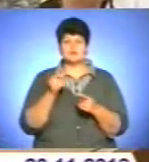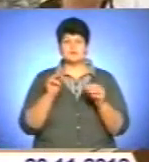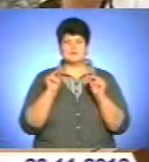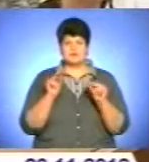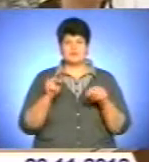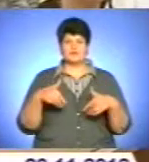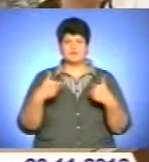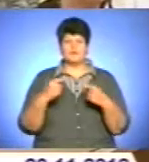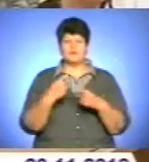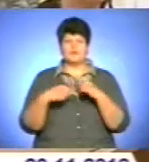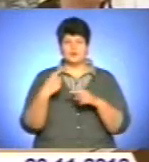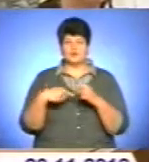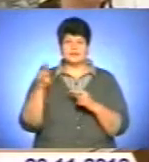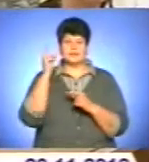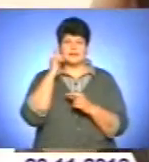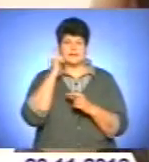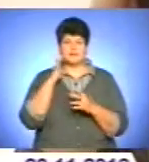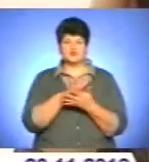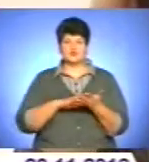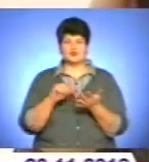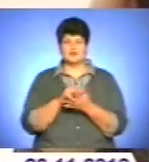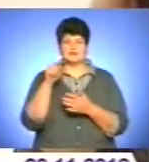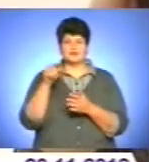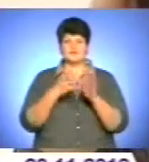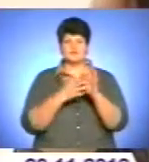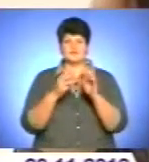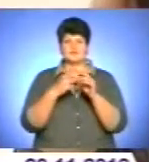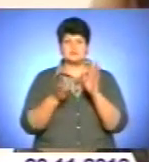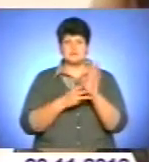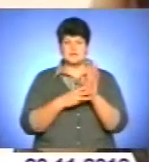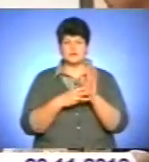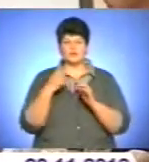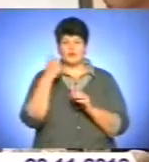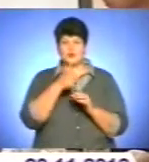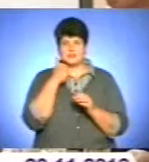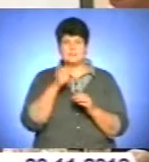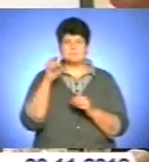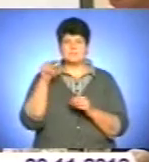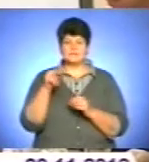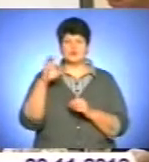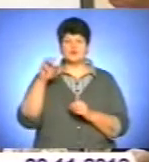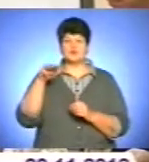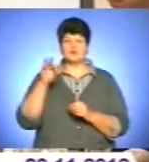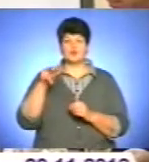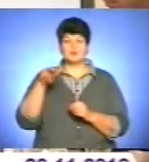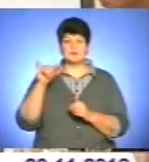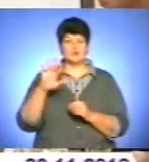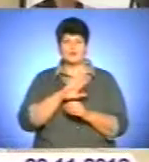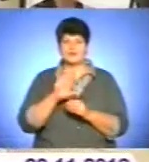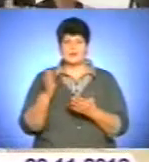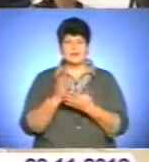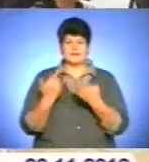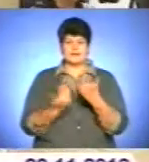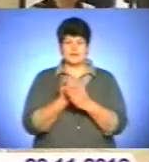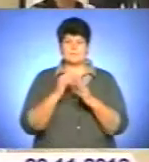киянам зруйнований в 1917 році пам'ятник прем'єр-міністру Російської імперії Петру Столипіну – не нова. У Міжнародному фонді